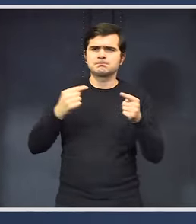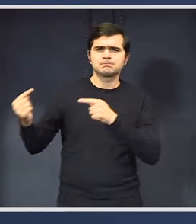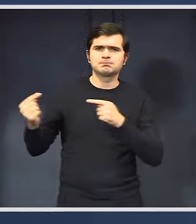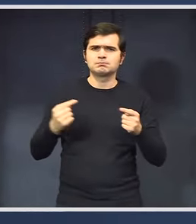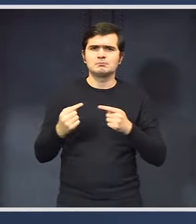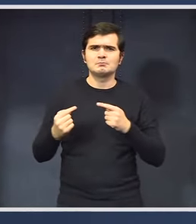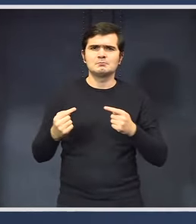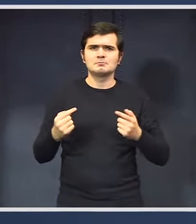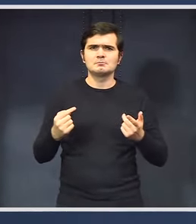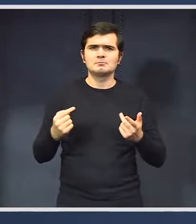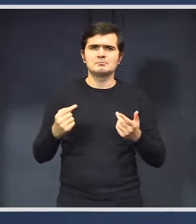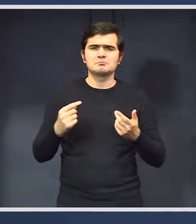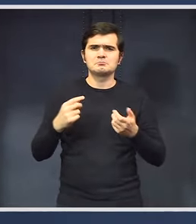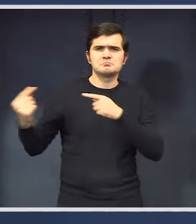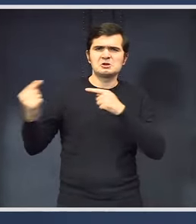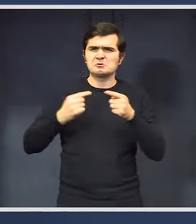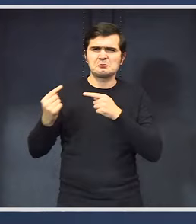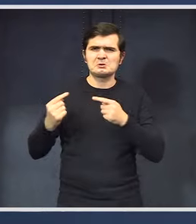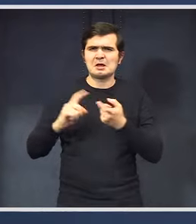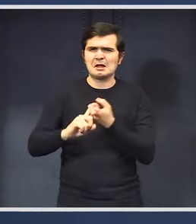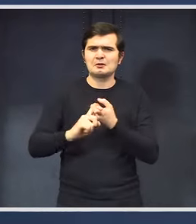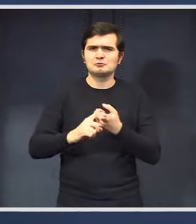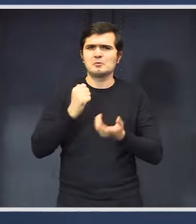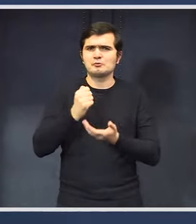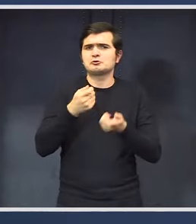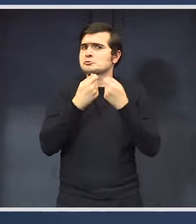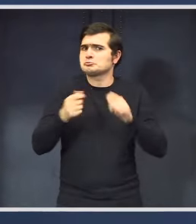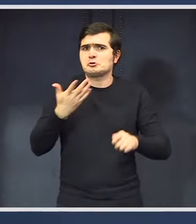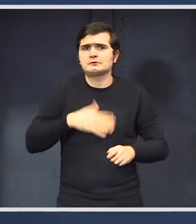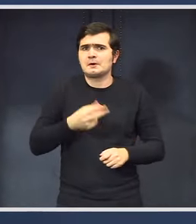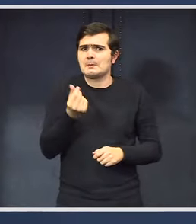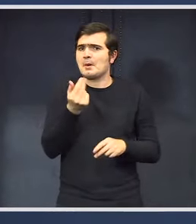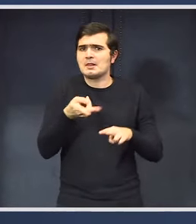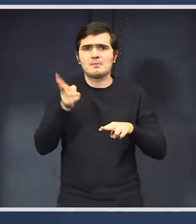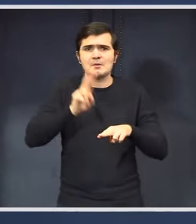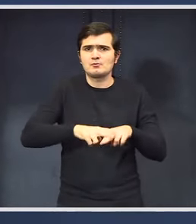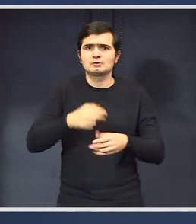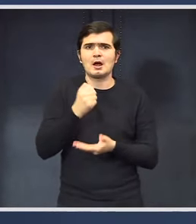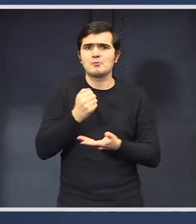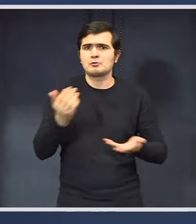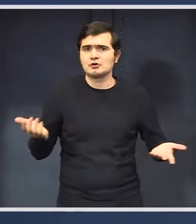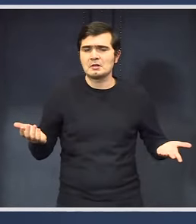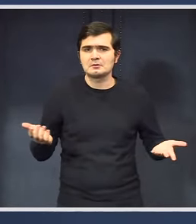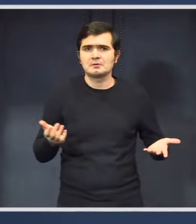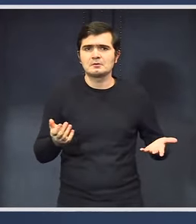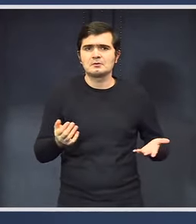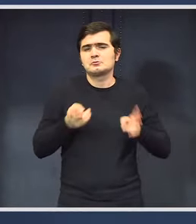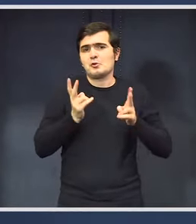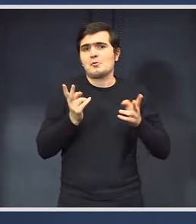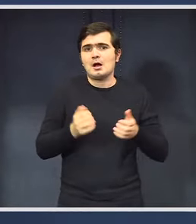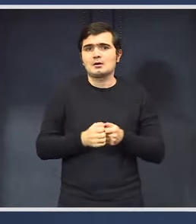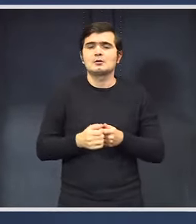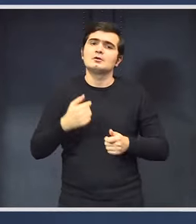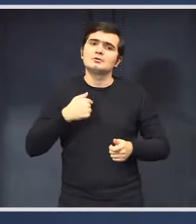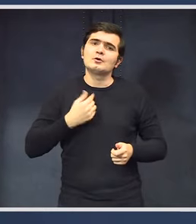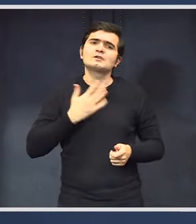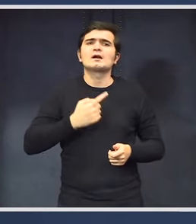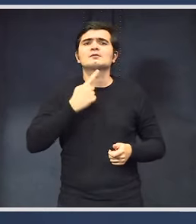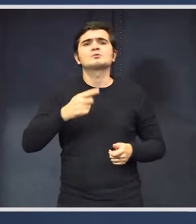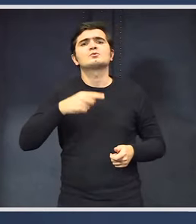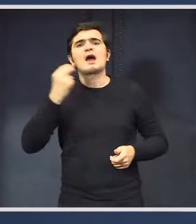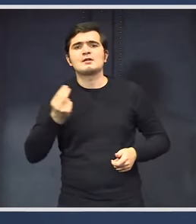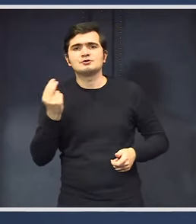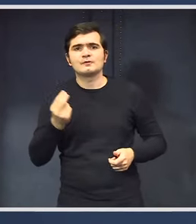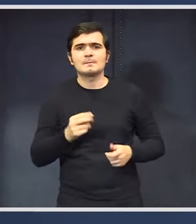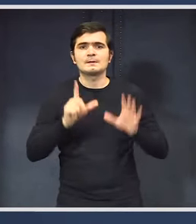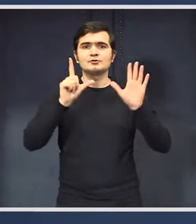coaliție de guvernare pe tema bugetului. Toți vrem bani mai mulți la buget, bineînțeles, dar eu aș vă spun lucrurile altfel.